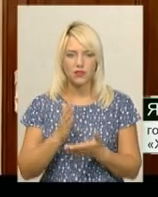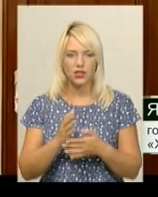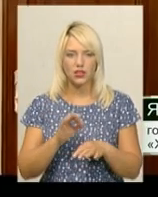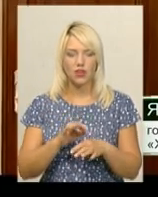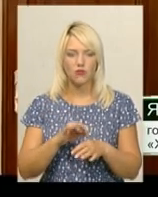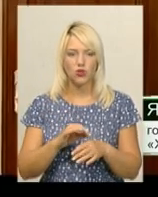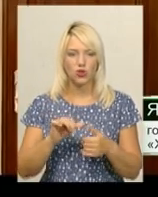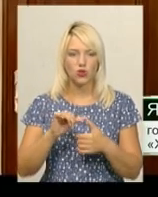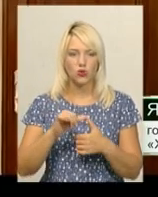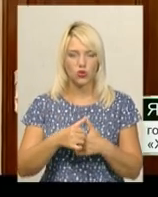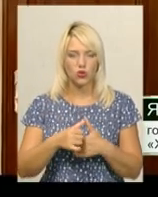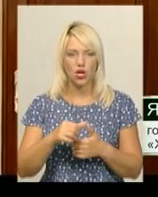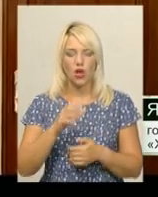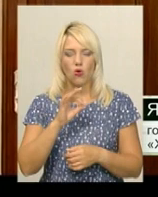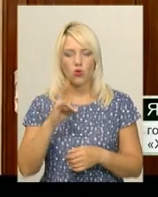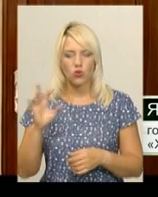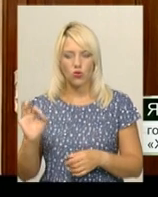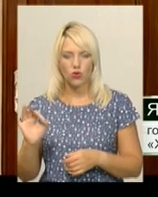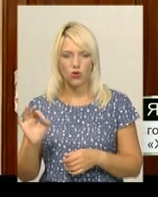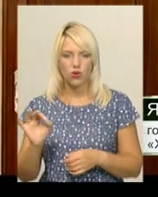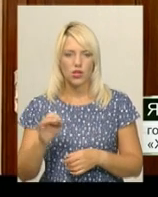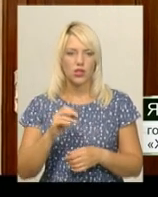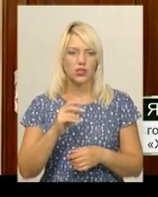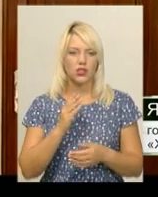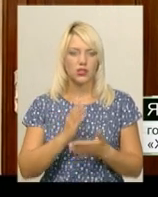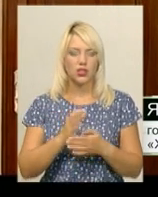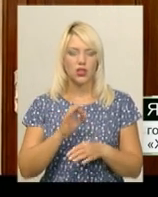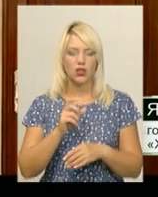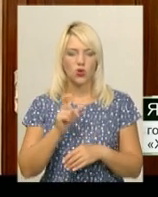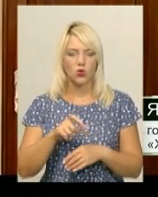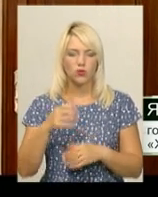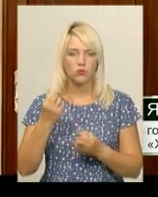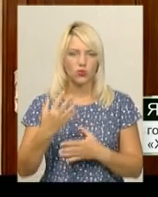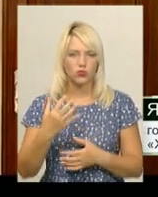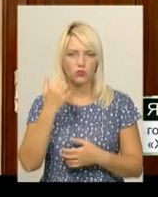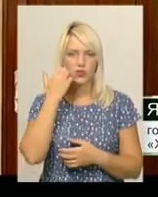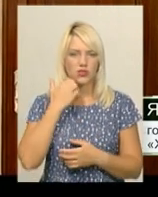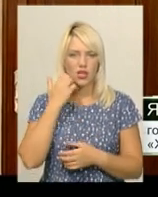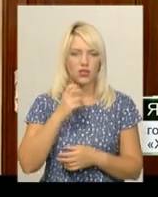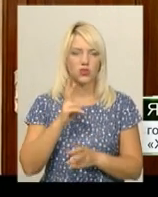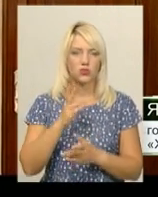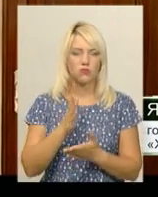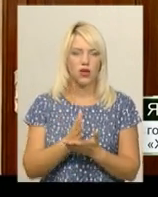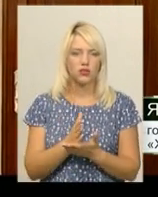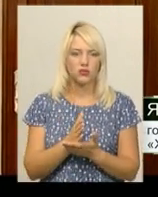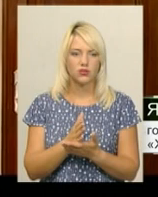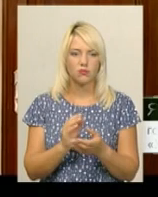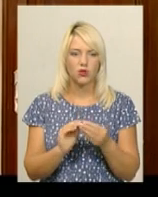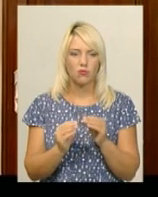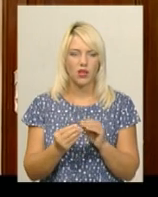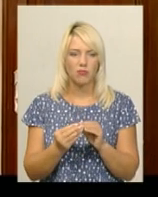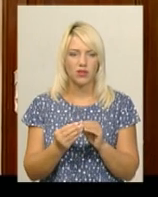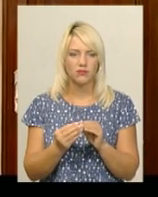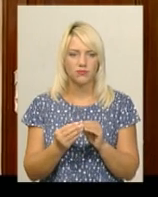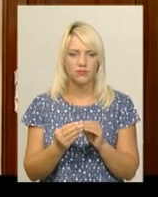неврологічні, так і онкологічні, так і просто люди престарілі, які мають проблеми